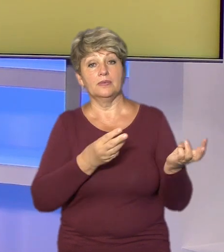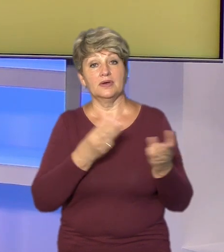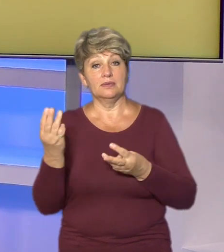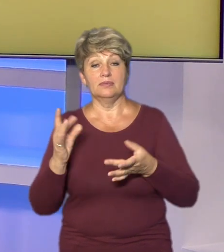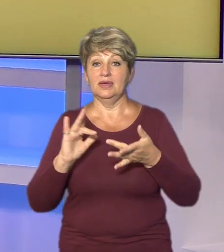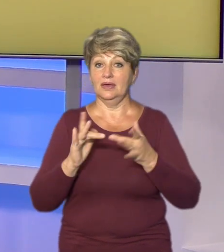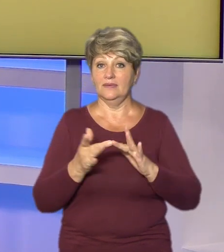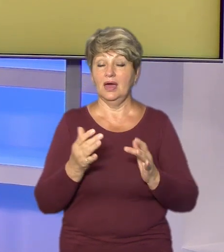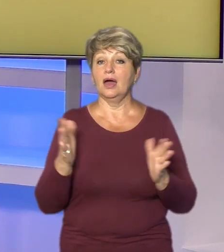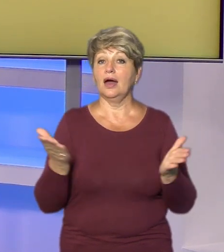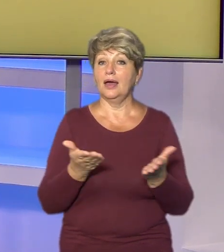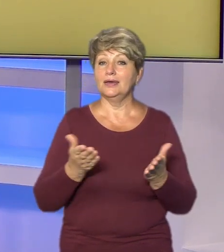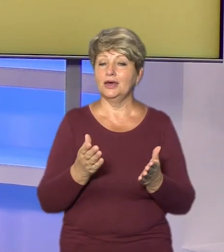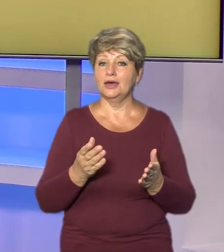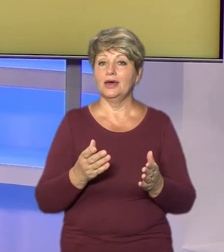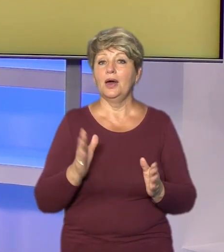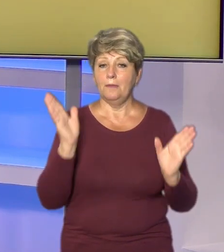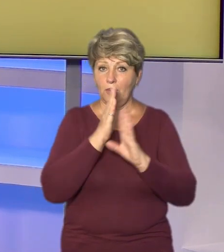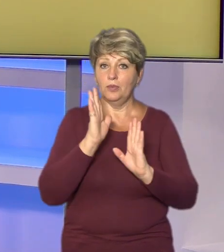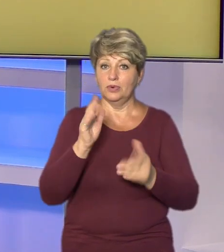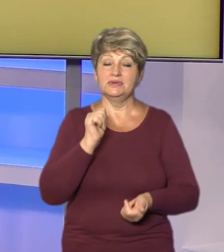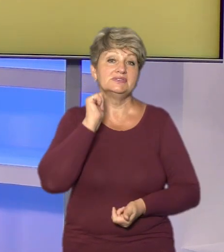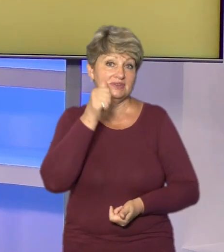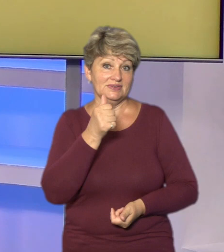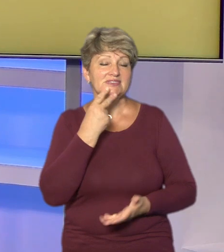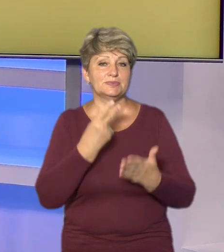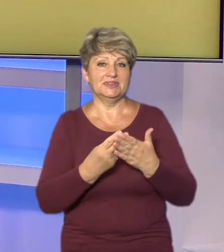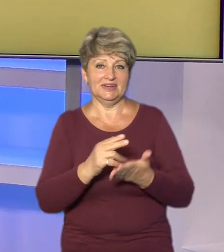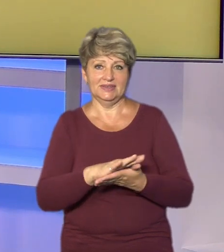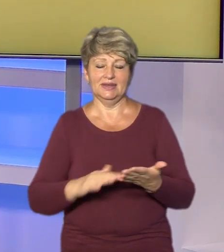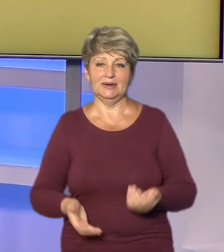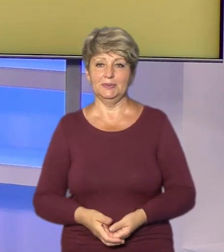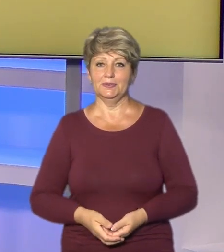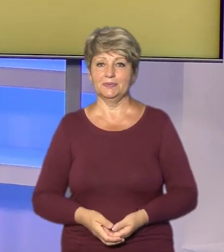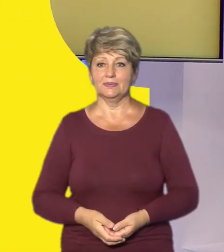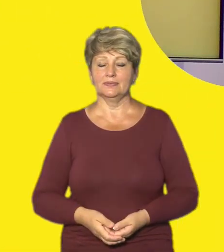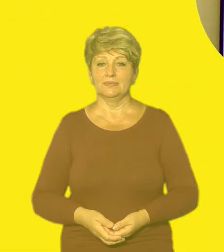соцмережах. А от яких сюрпризів чекати від погоди, розкажуть черкаські синоптики.